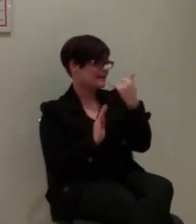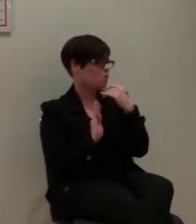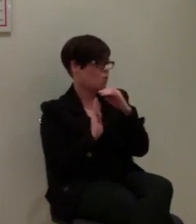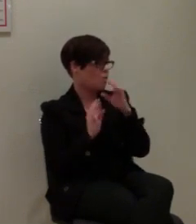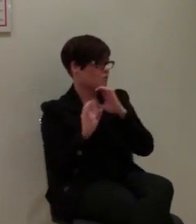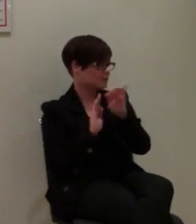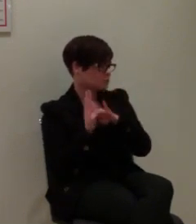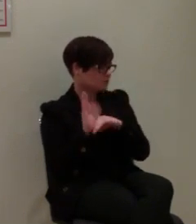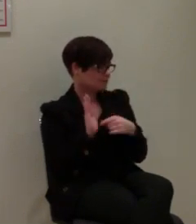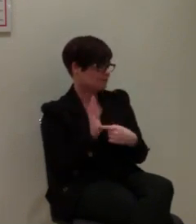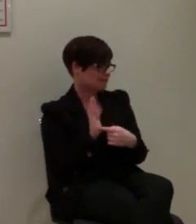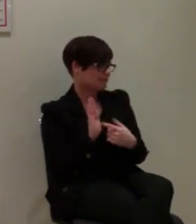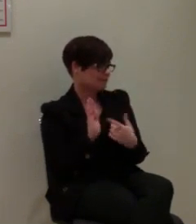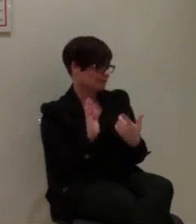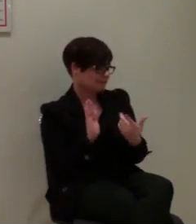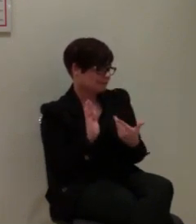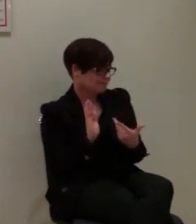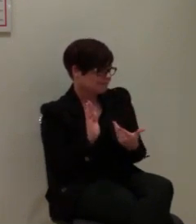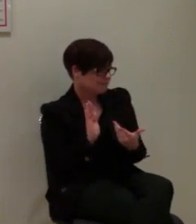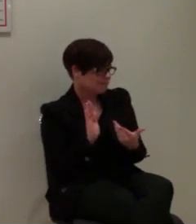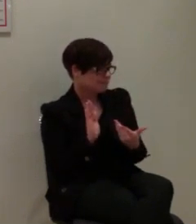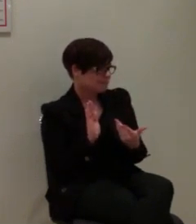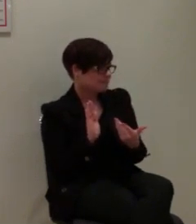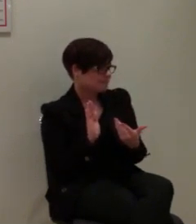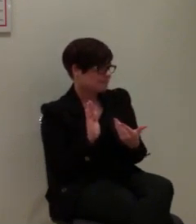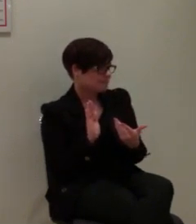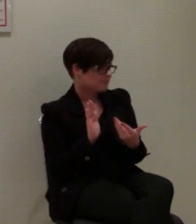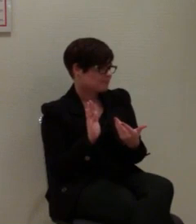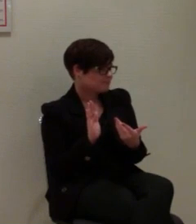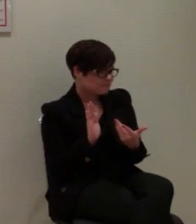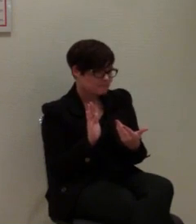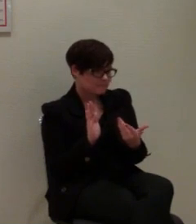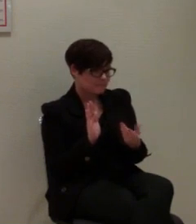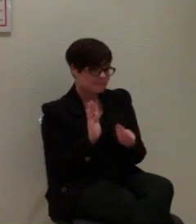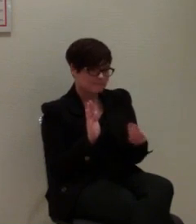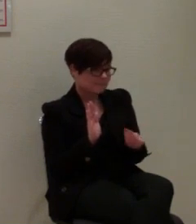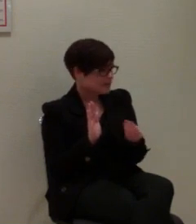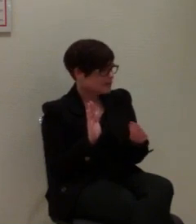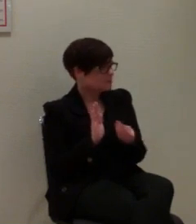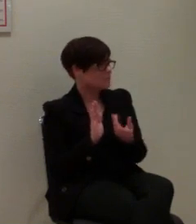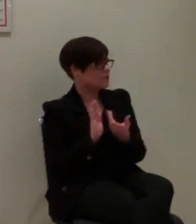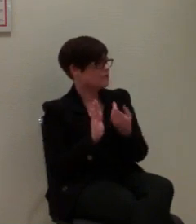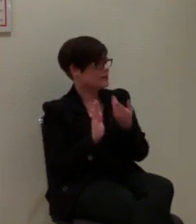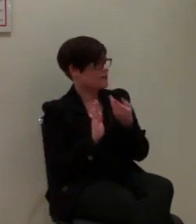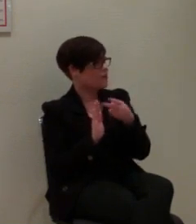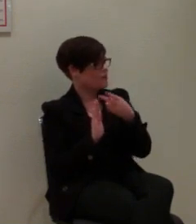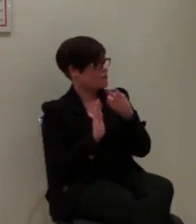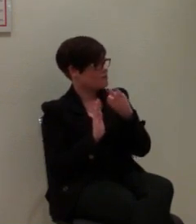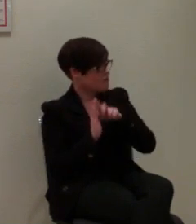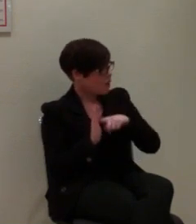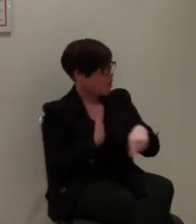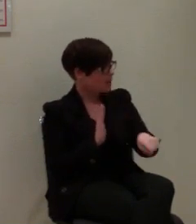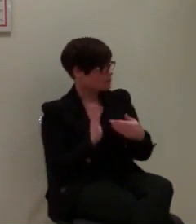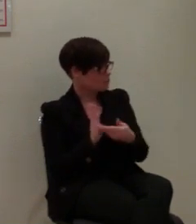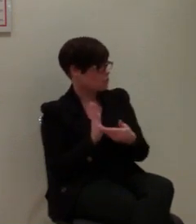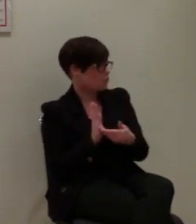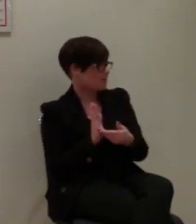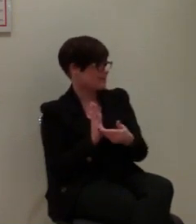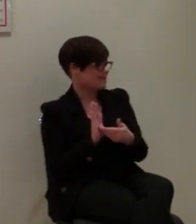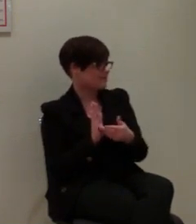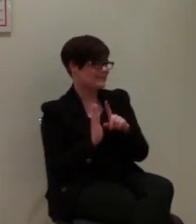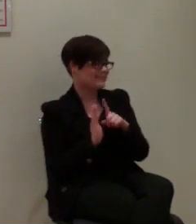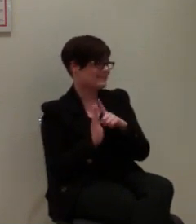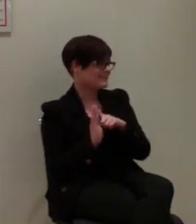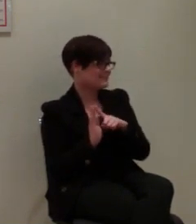beigefügten Verordnungen vorhanden ist, ist eher